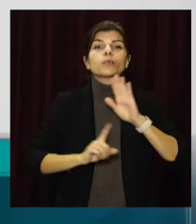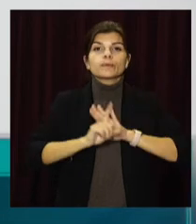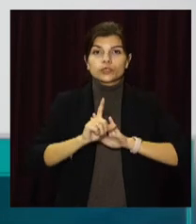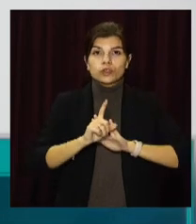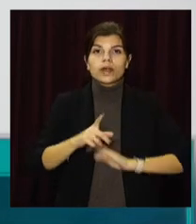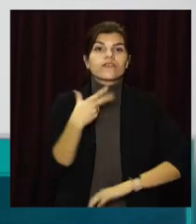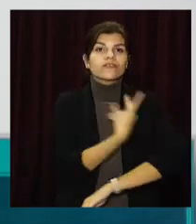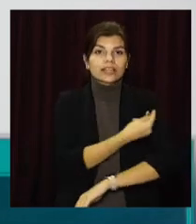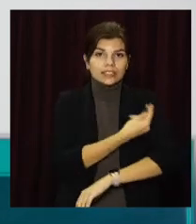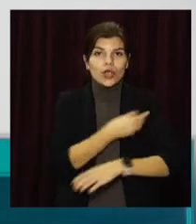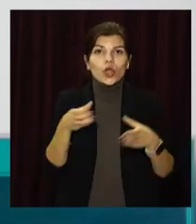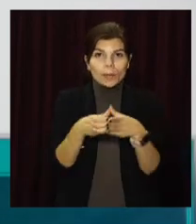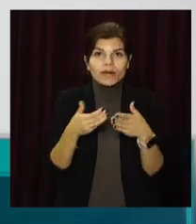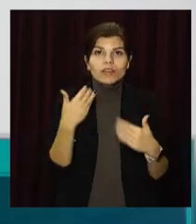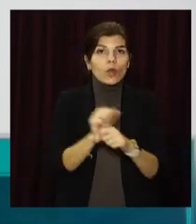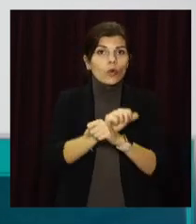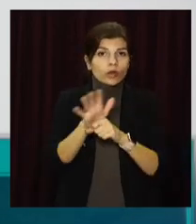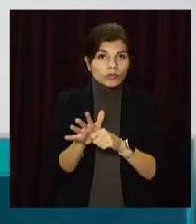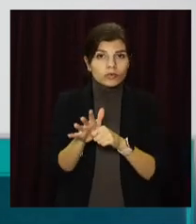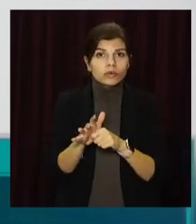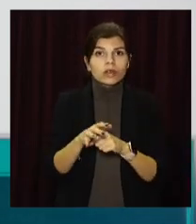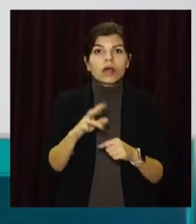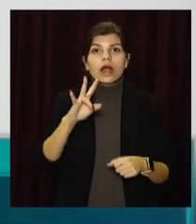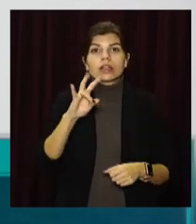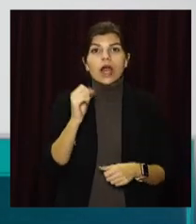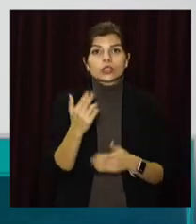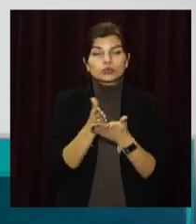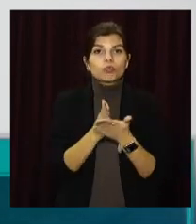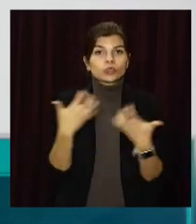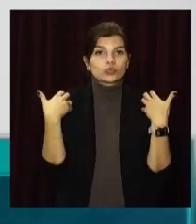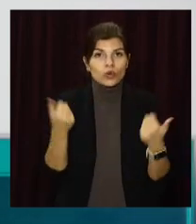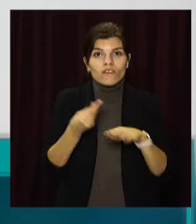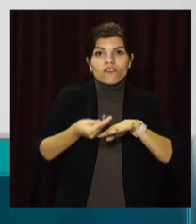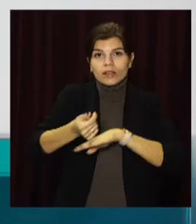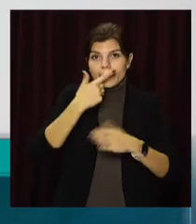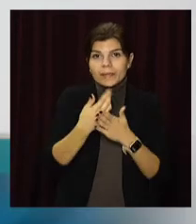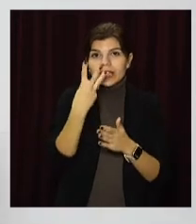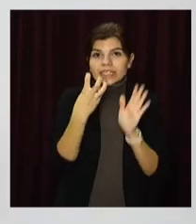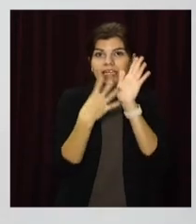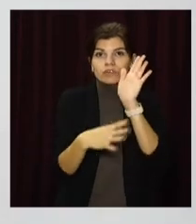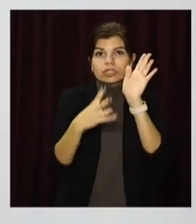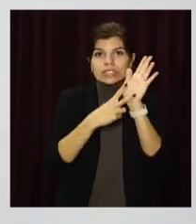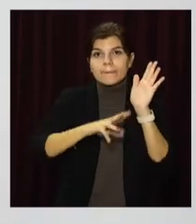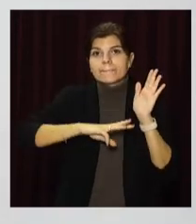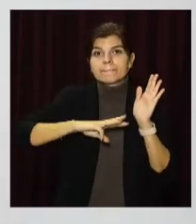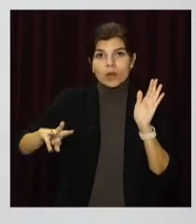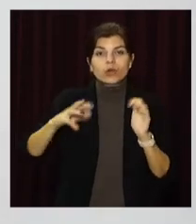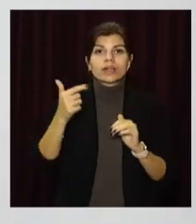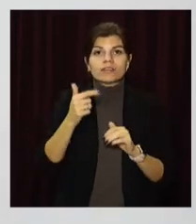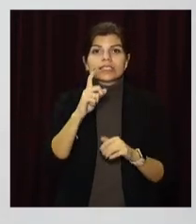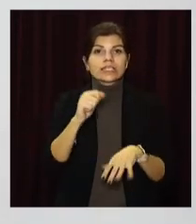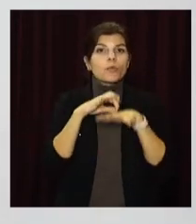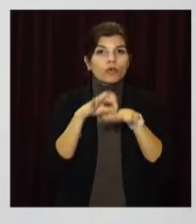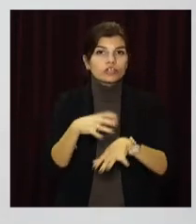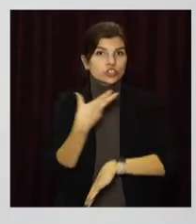вакцинальної кампанії від коронавірусу НСЗУ виплатила понад 397 мільйонів гривень за